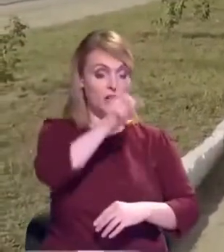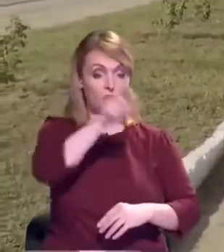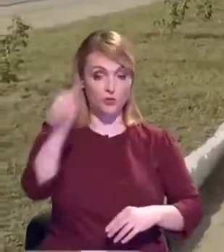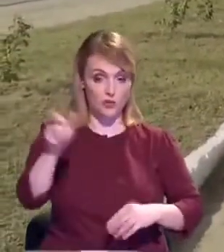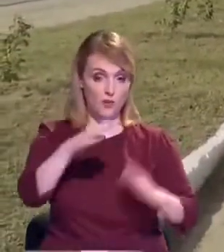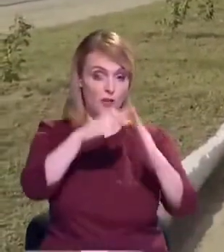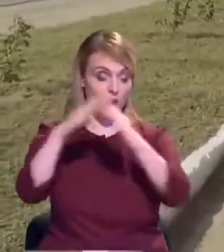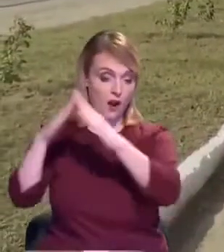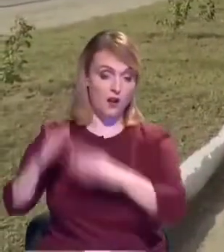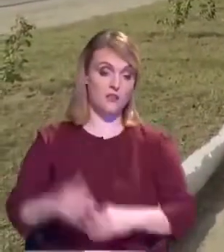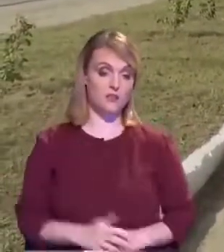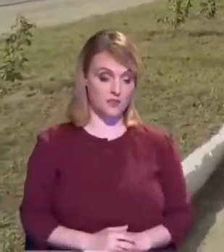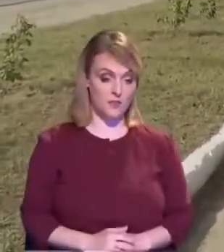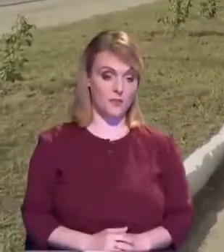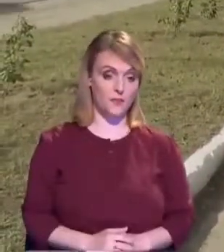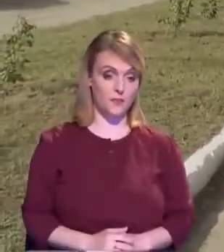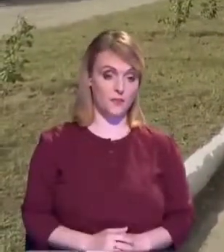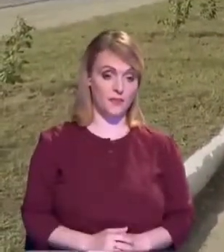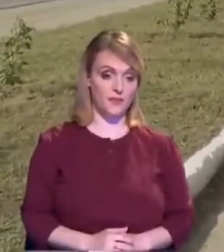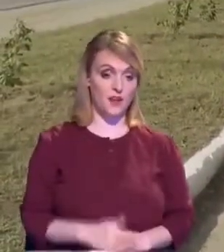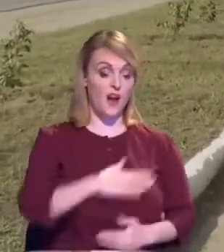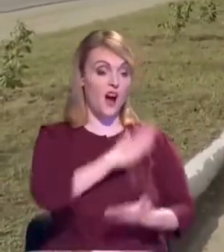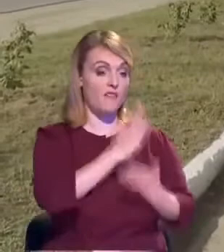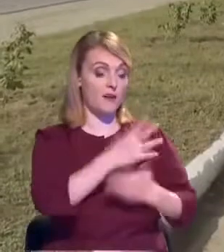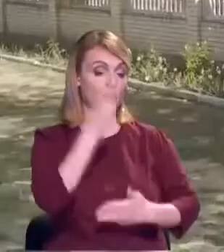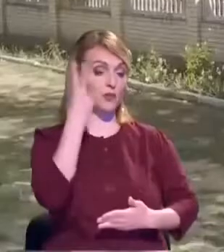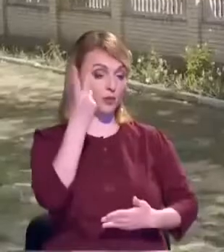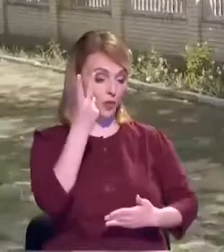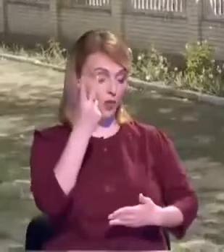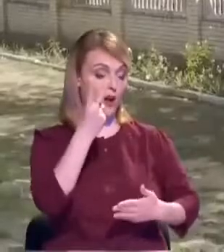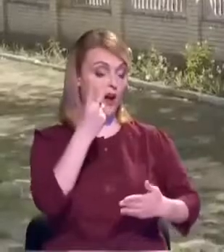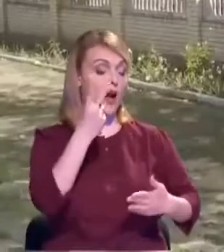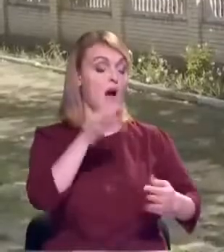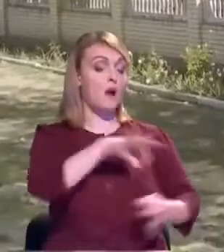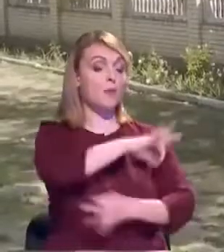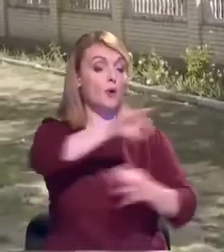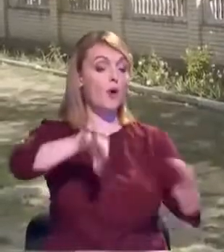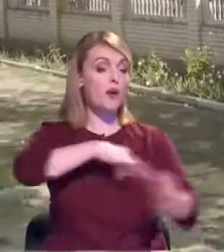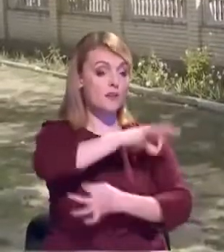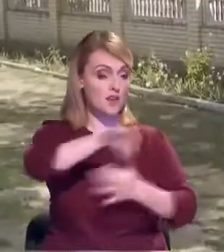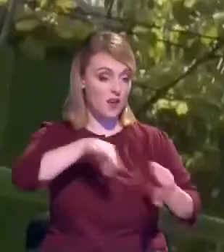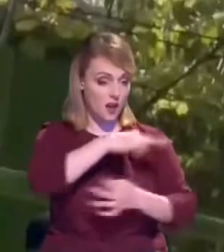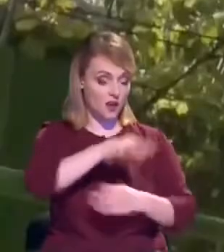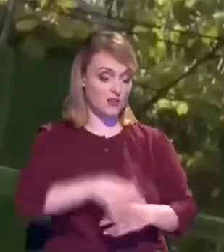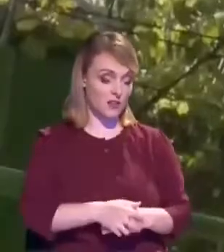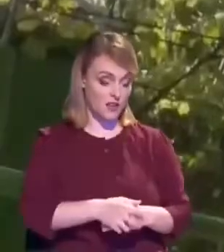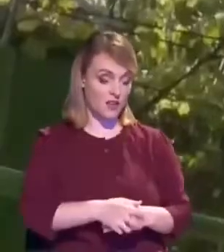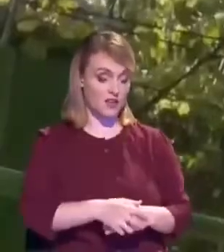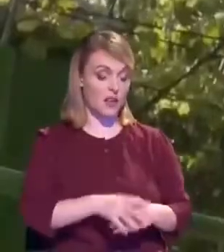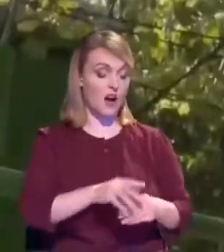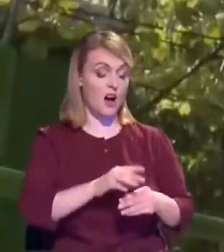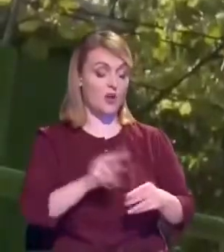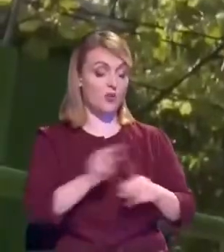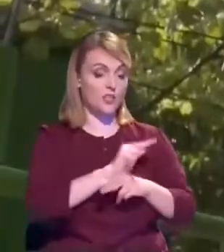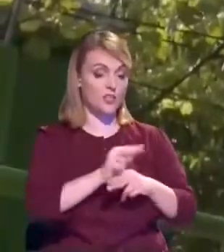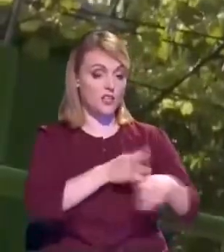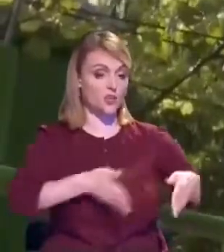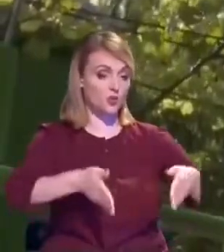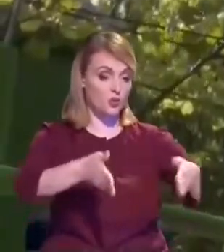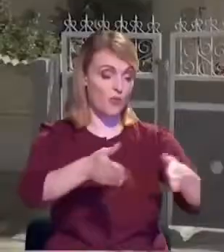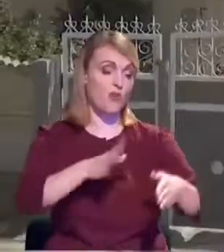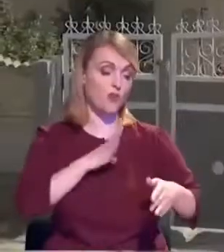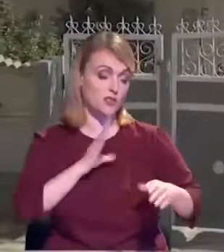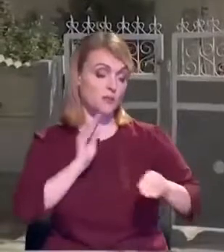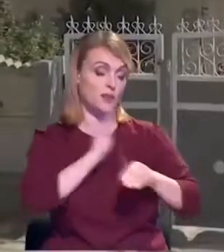urmează, avem două documentații de proiect la asfaltare. Dar asta se are niște cheltuieli în plus, și niște incomodități.